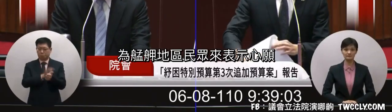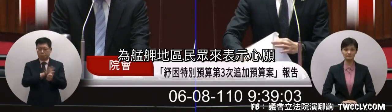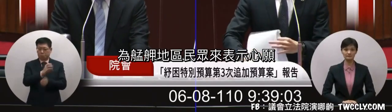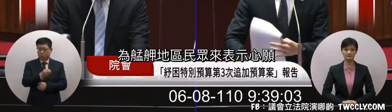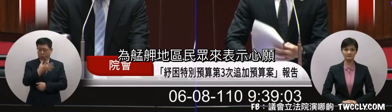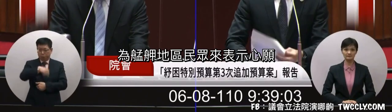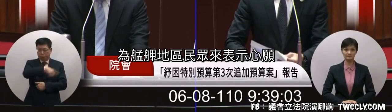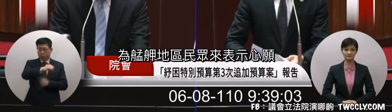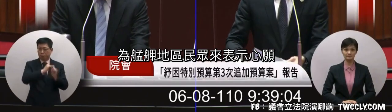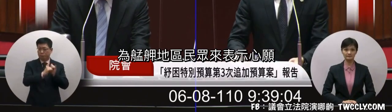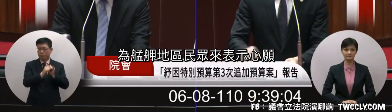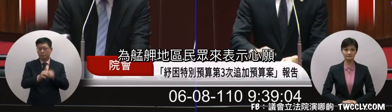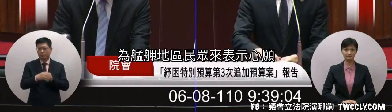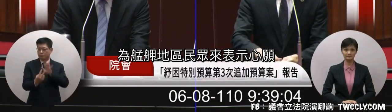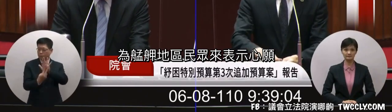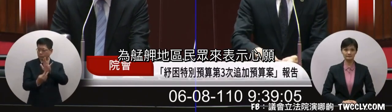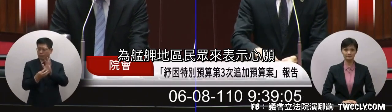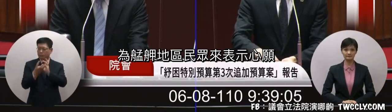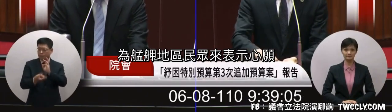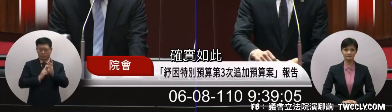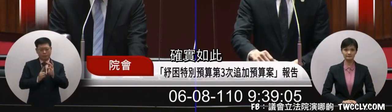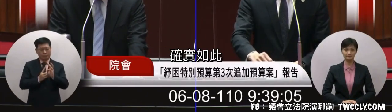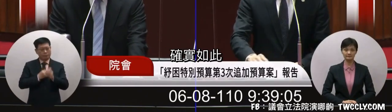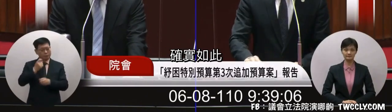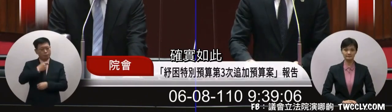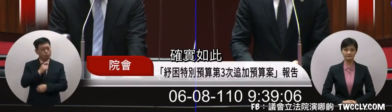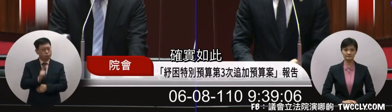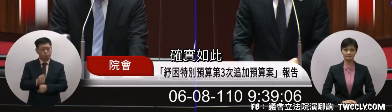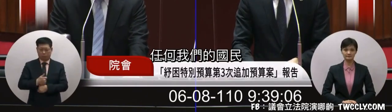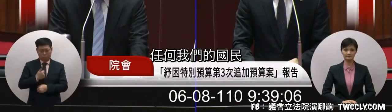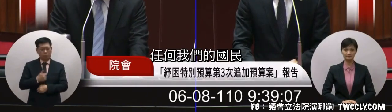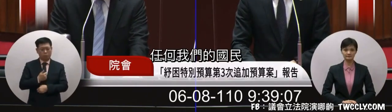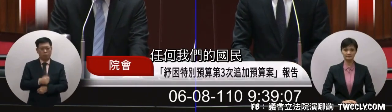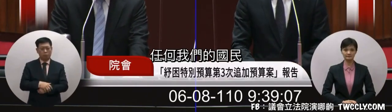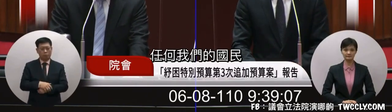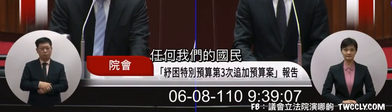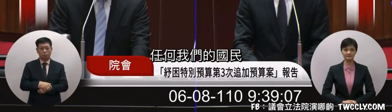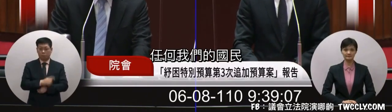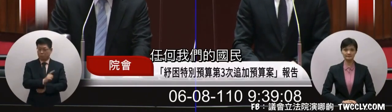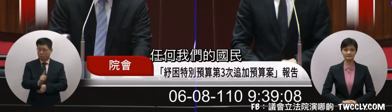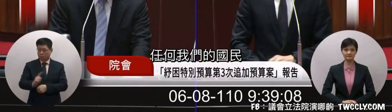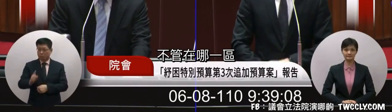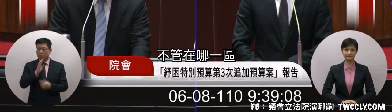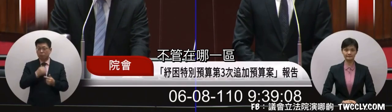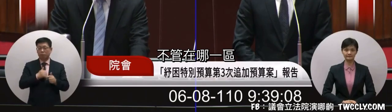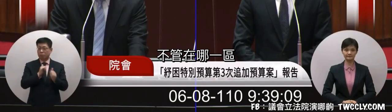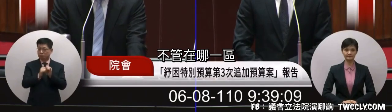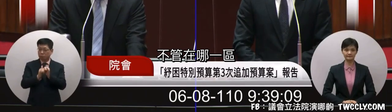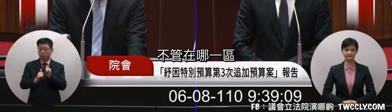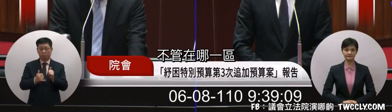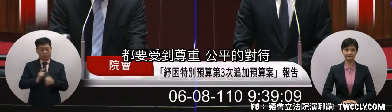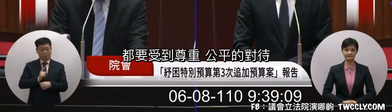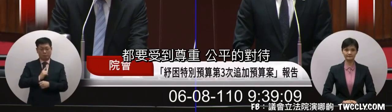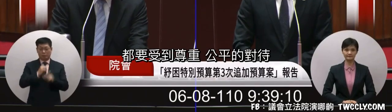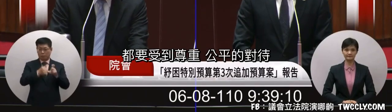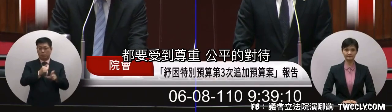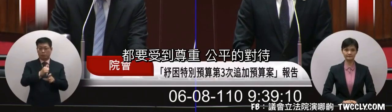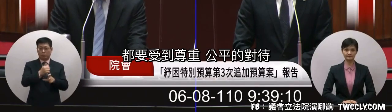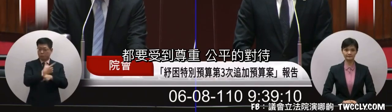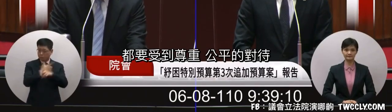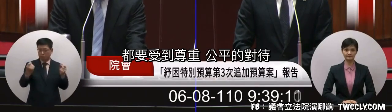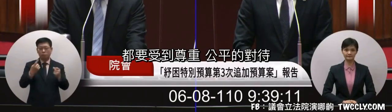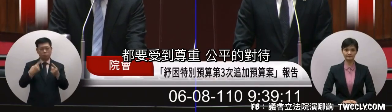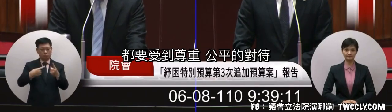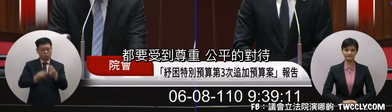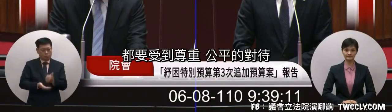地區民眾來表示心願人家我們國民無關在哪裡一區都要受